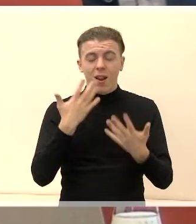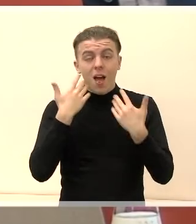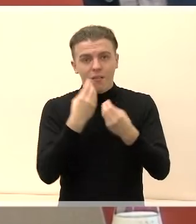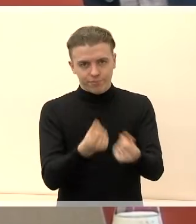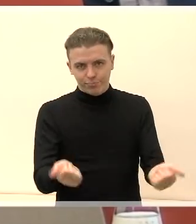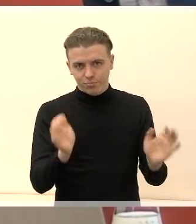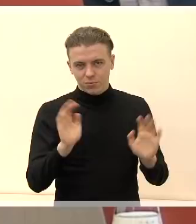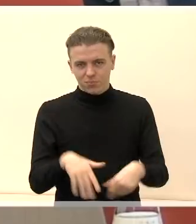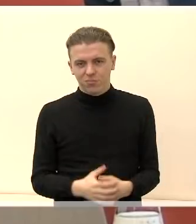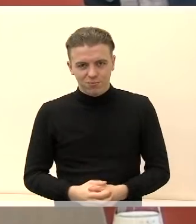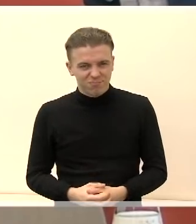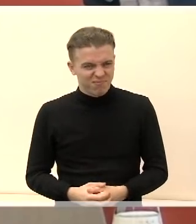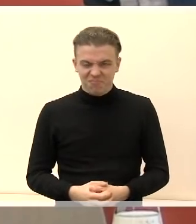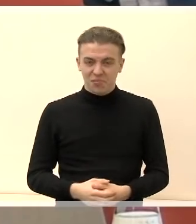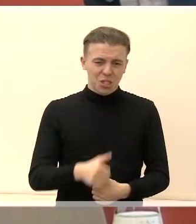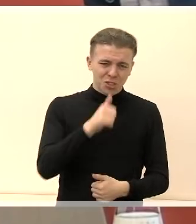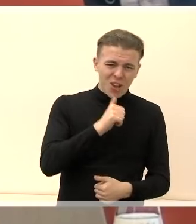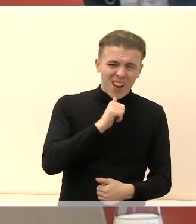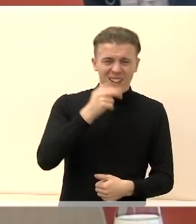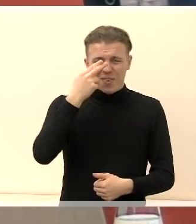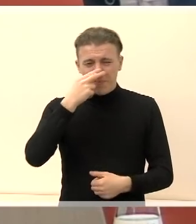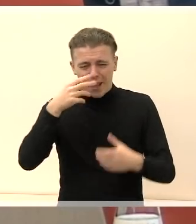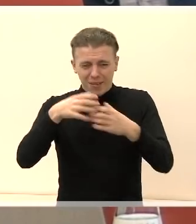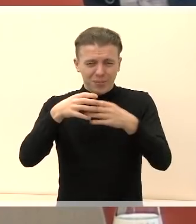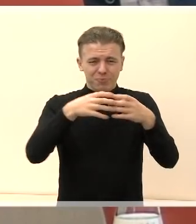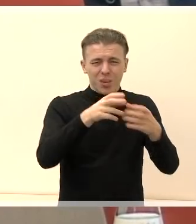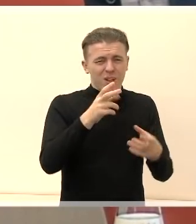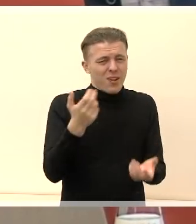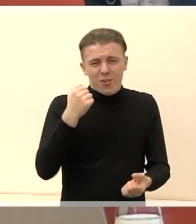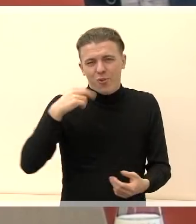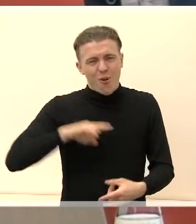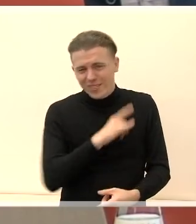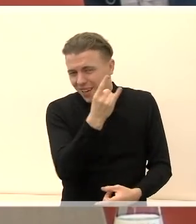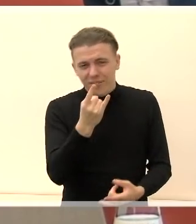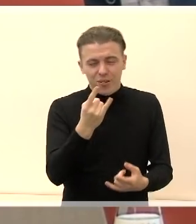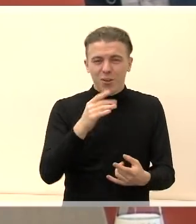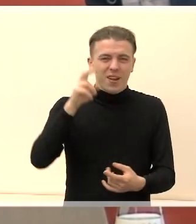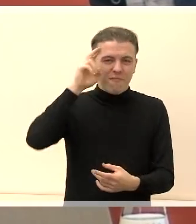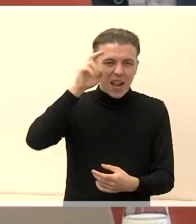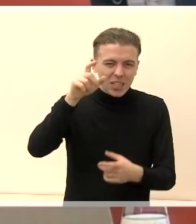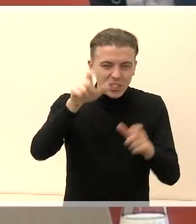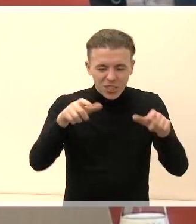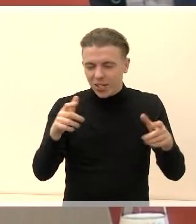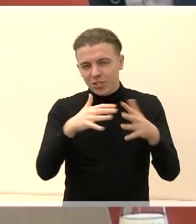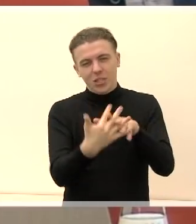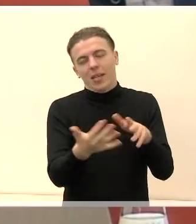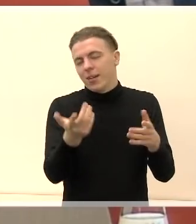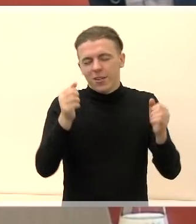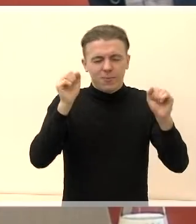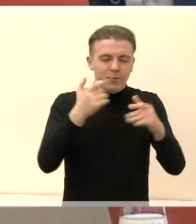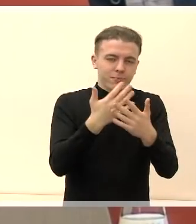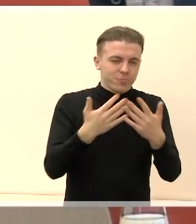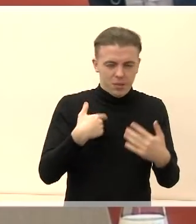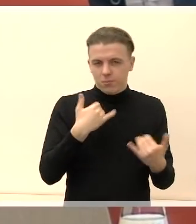Nesvarbu, kas ten žalieji, mėlinieji, raudonieji, konservatoriai, valstiečiai ir kas bus. Kadangi beveik visus pažįstų.